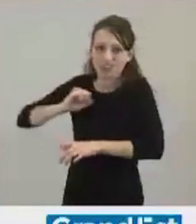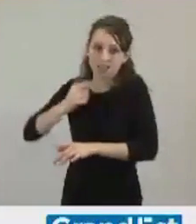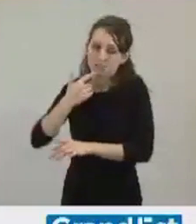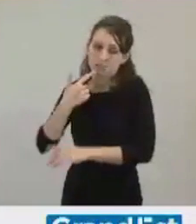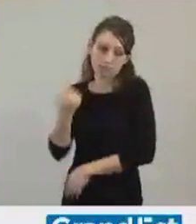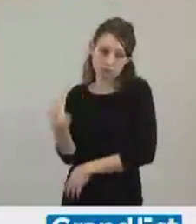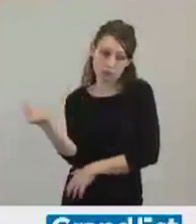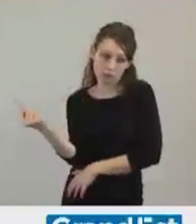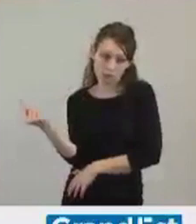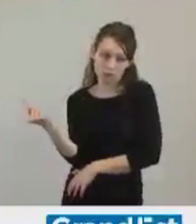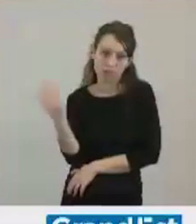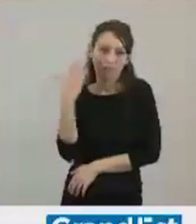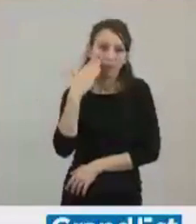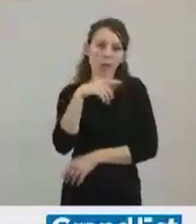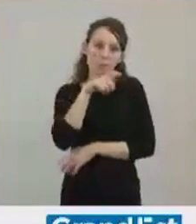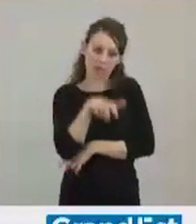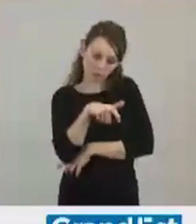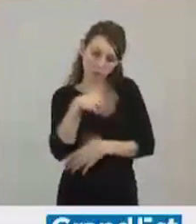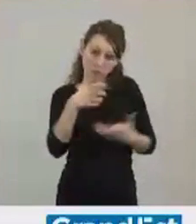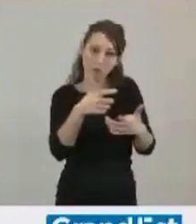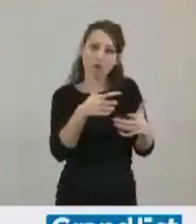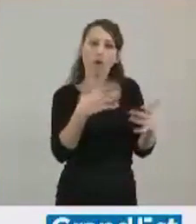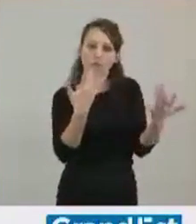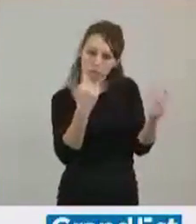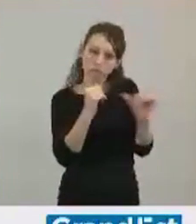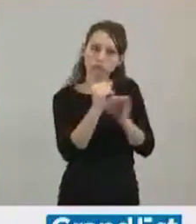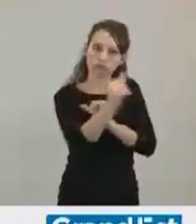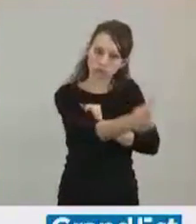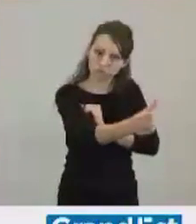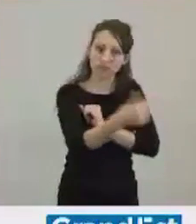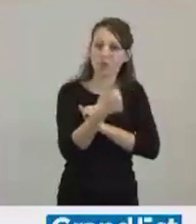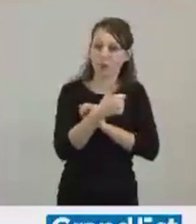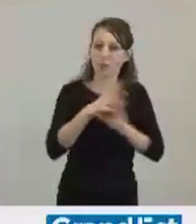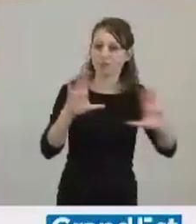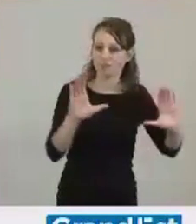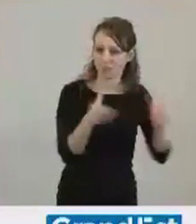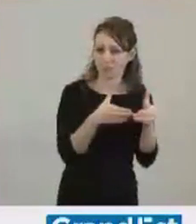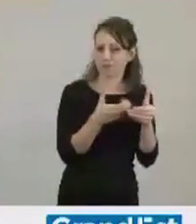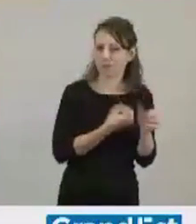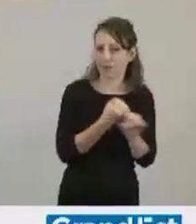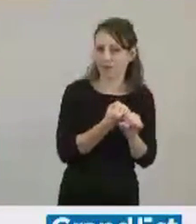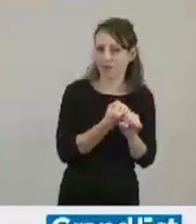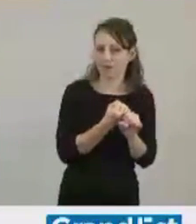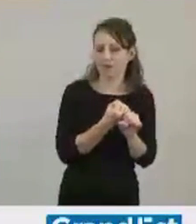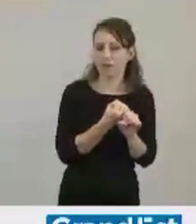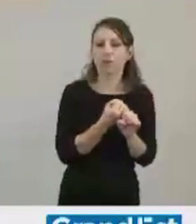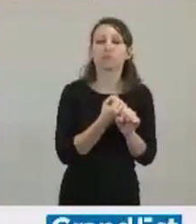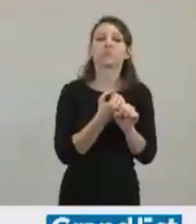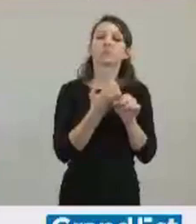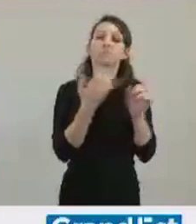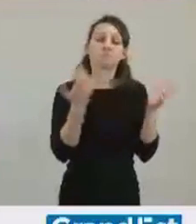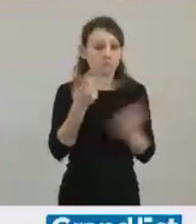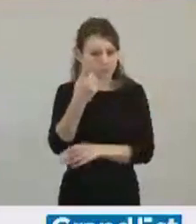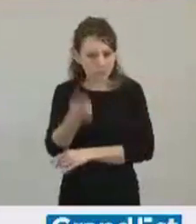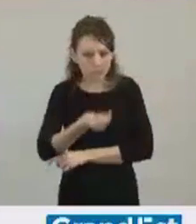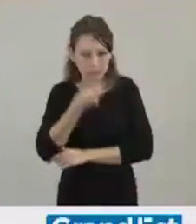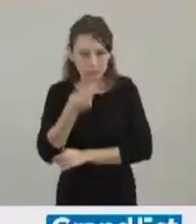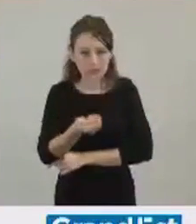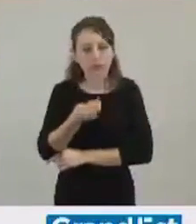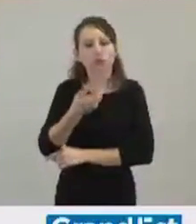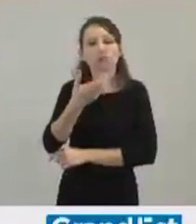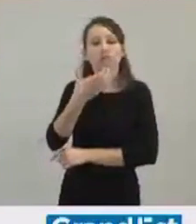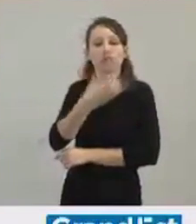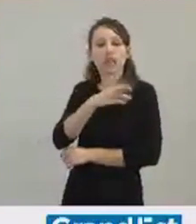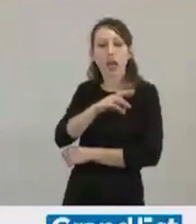celui qui veut aller loin va avec les autres. Évidemment que les CRT, les agences d'innovation, dont je rappelle que